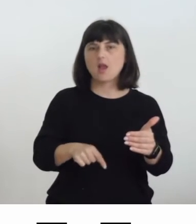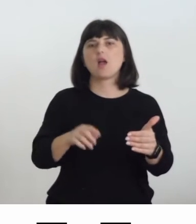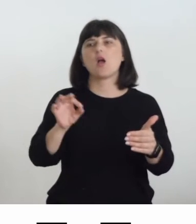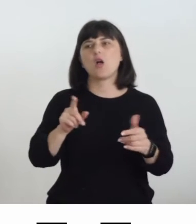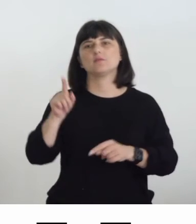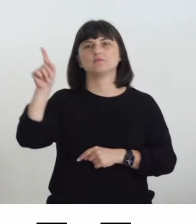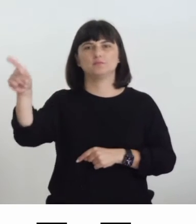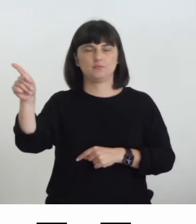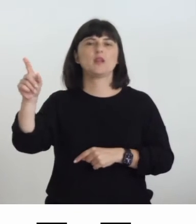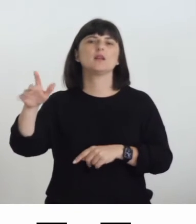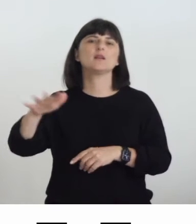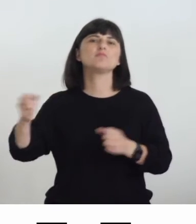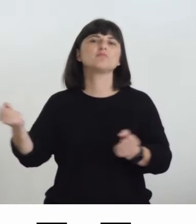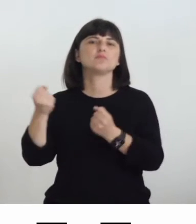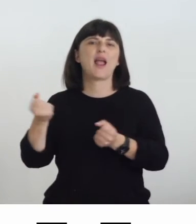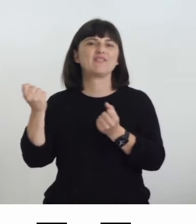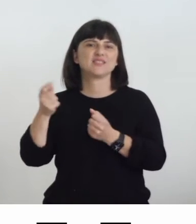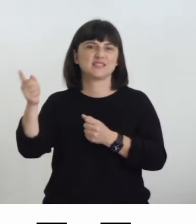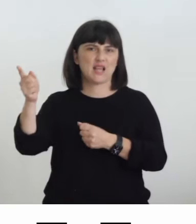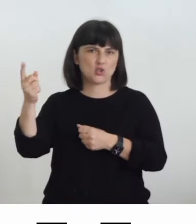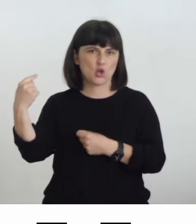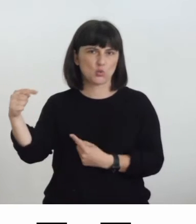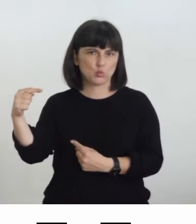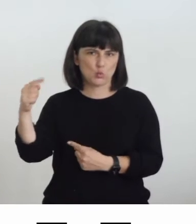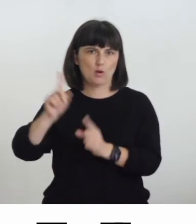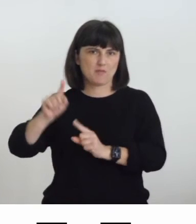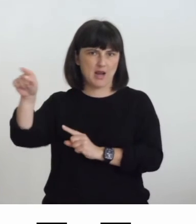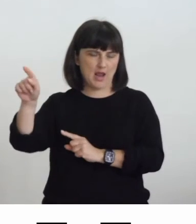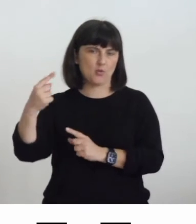dedicata milanese dedicata alla presentazione dei libri